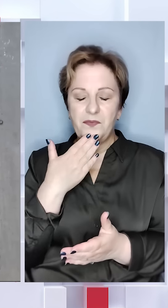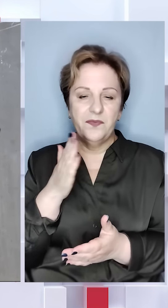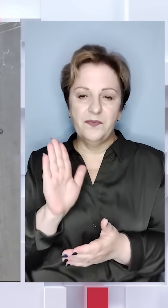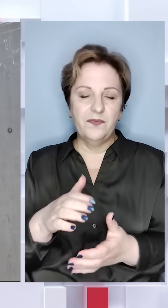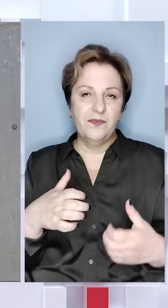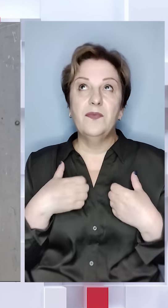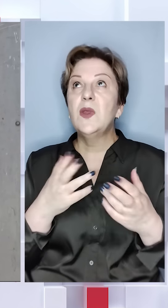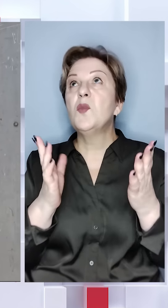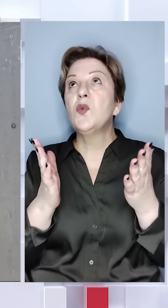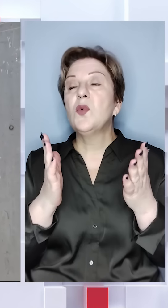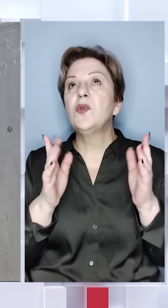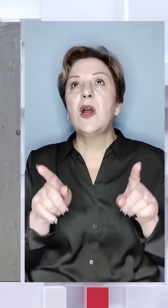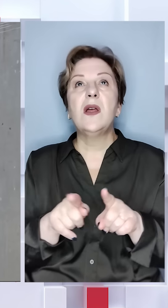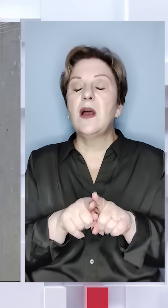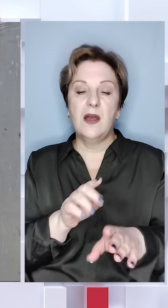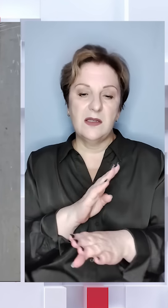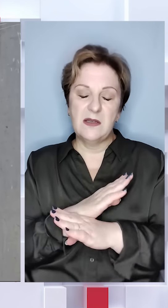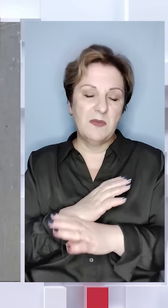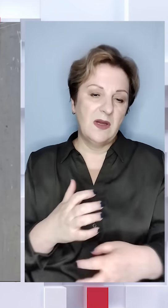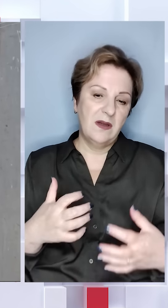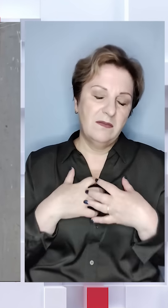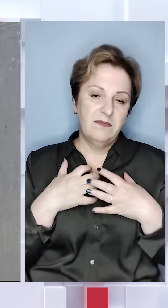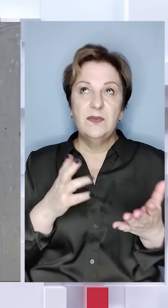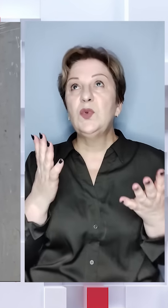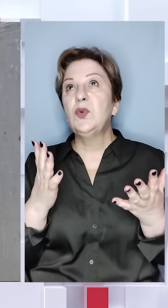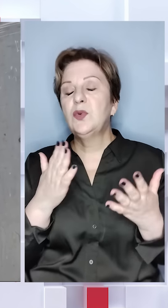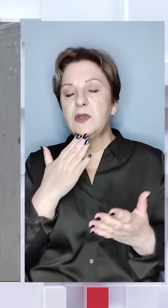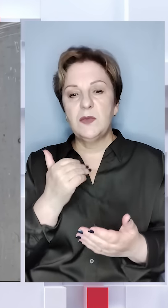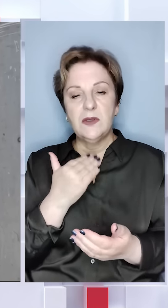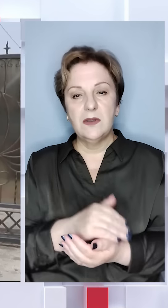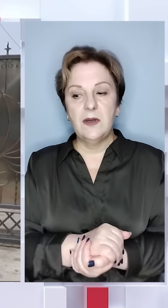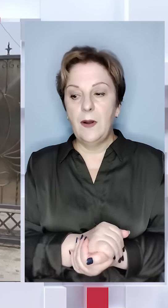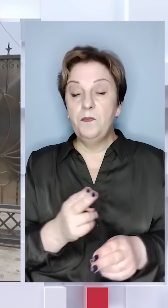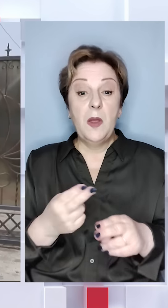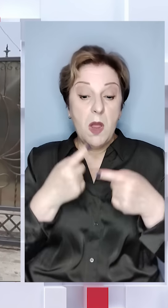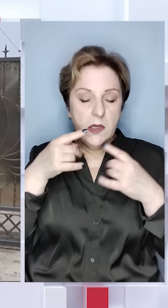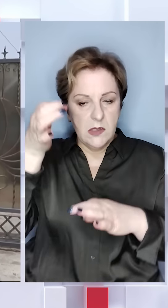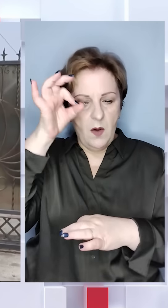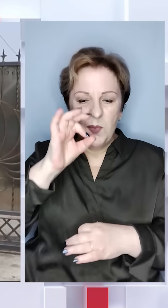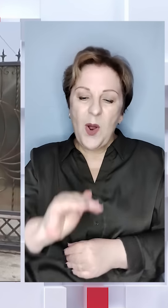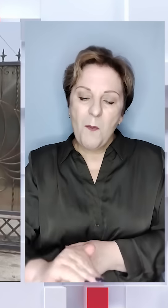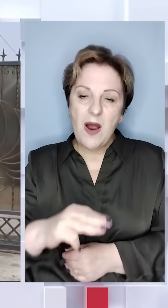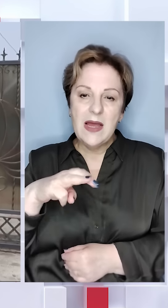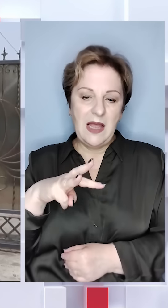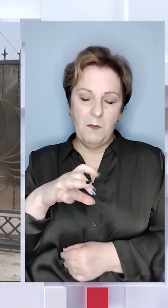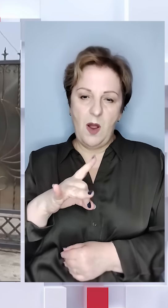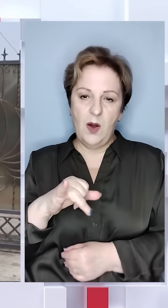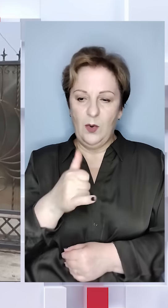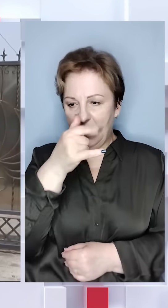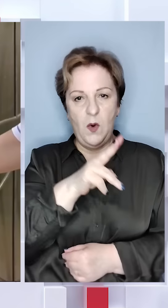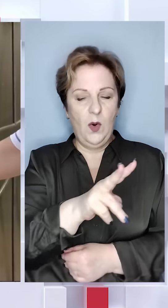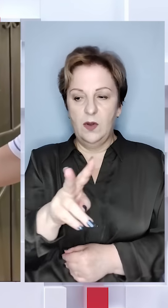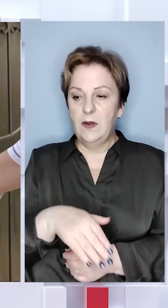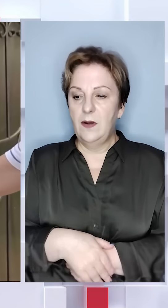Ой, божечко, така смерть, боже, мило. Без сліз згадувати про маленьку Тамару тут не може